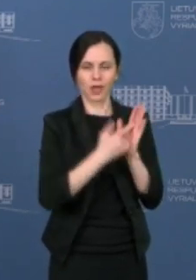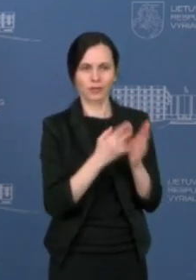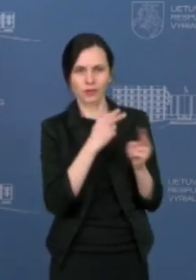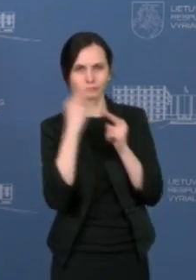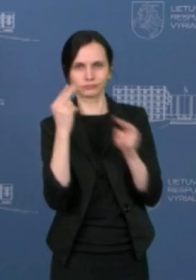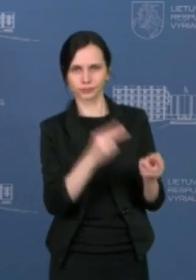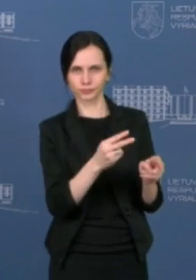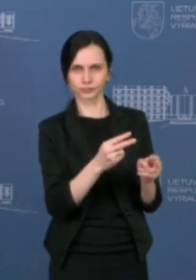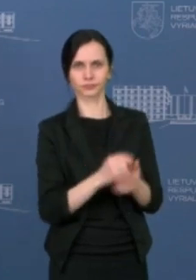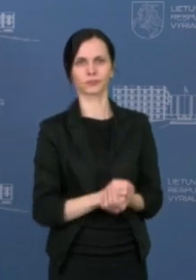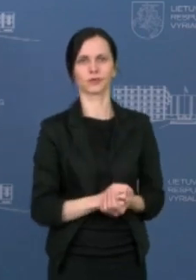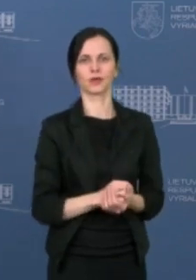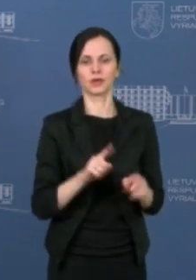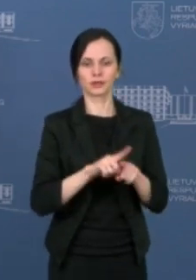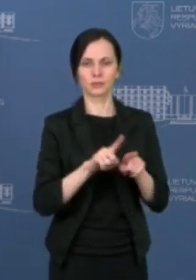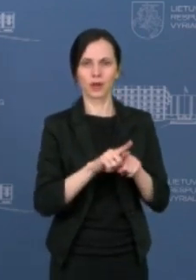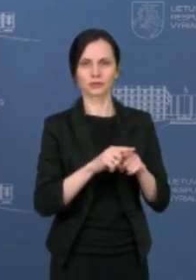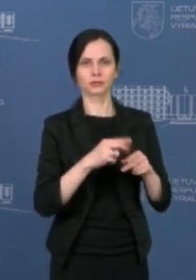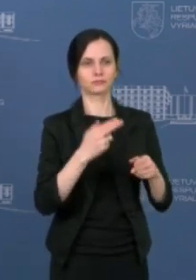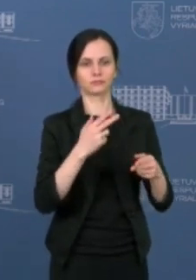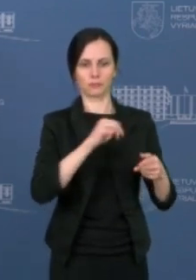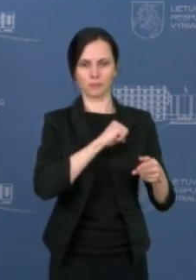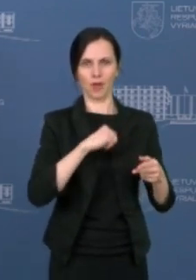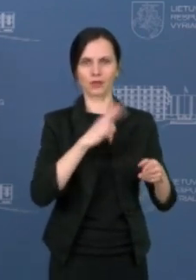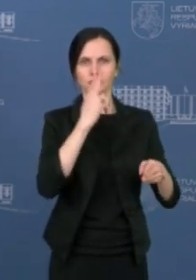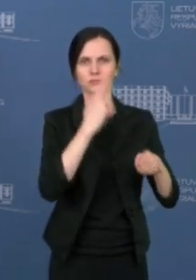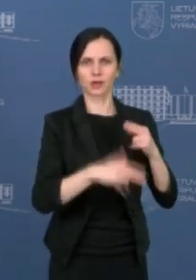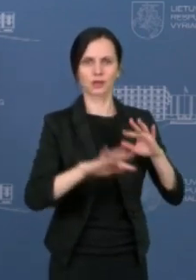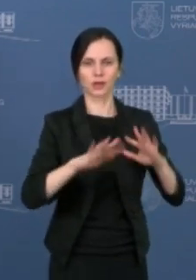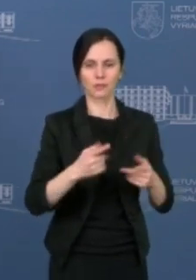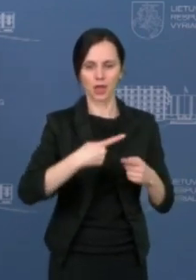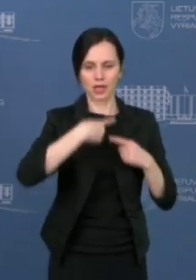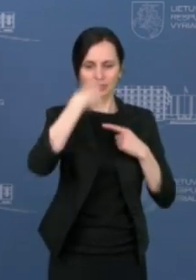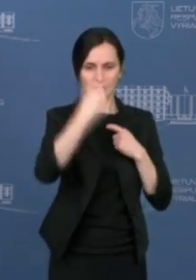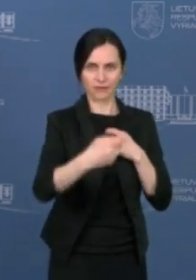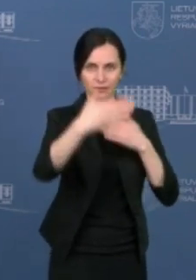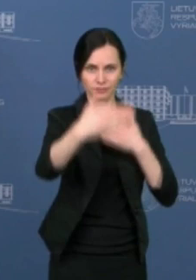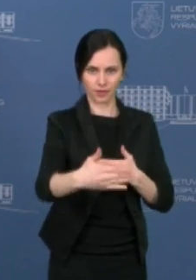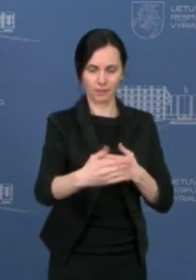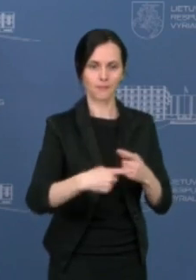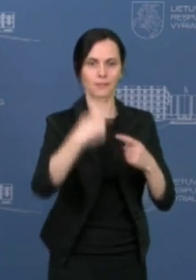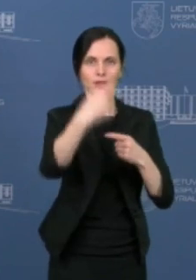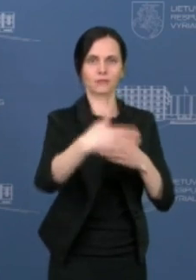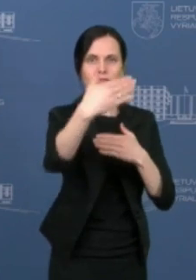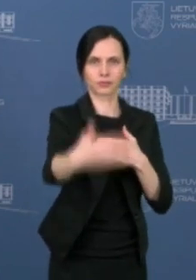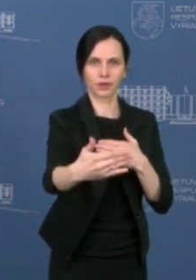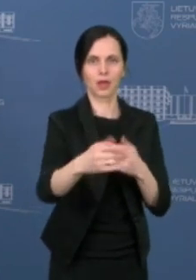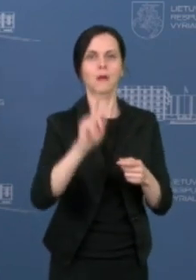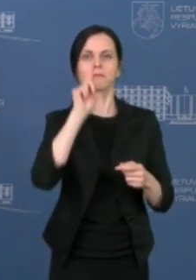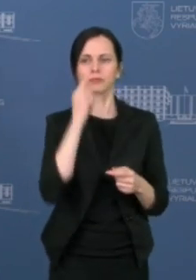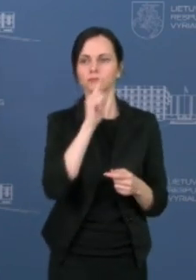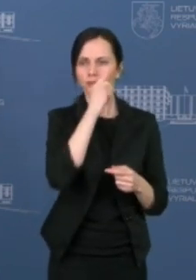žiūrime. Ir būtent tas sprendimas, kad mes kiekvieną savaitę tuo ritmu vis matuosime, tikrinsime